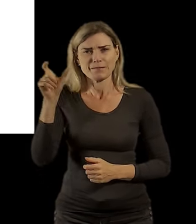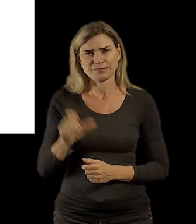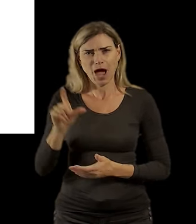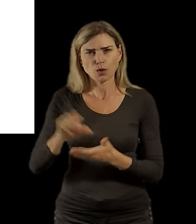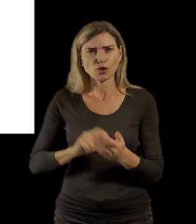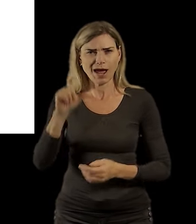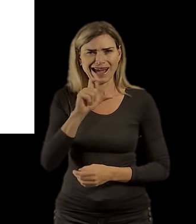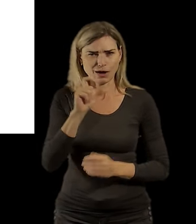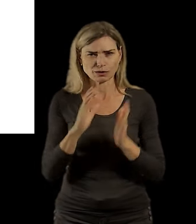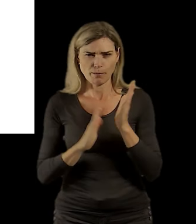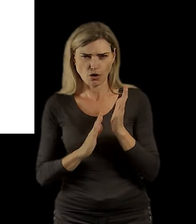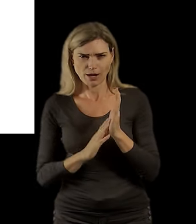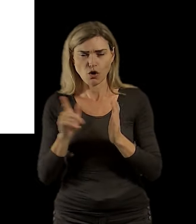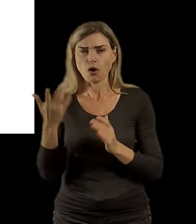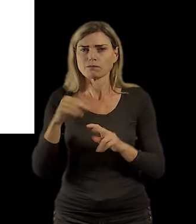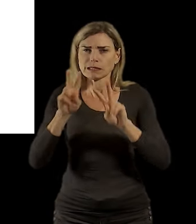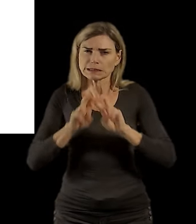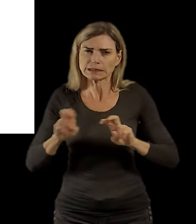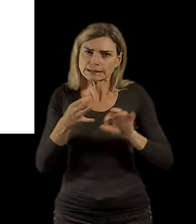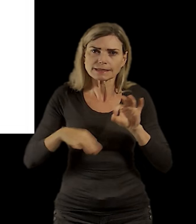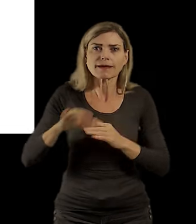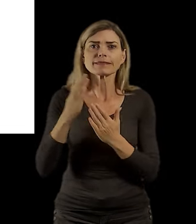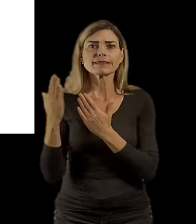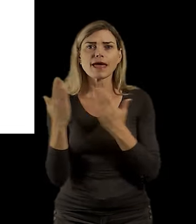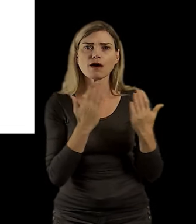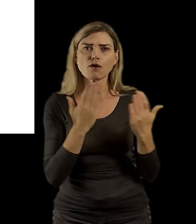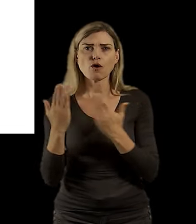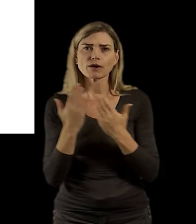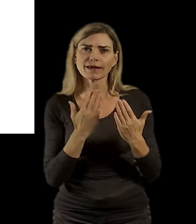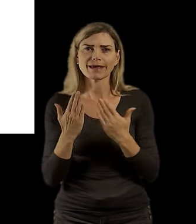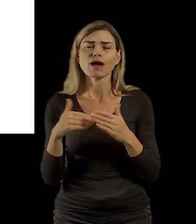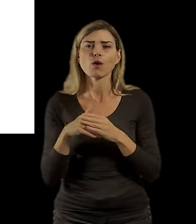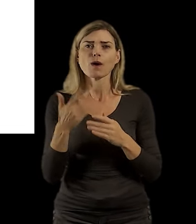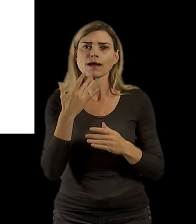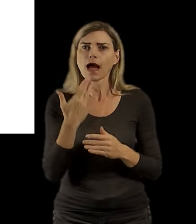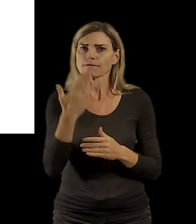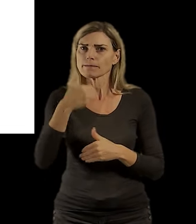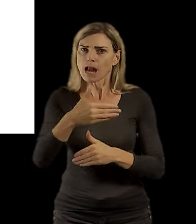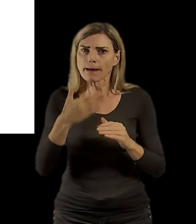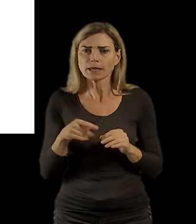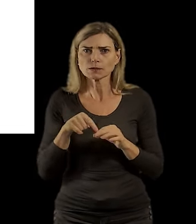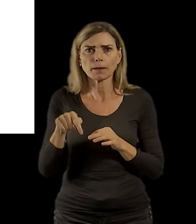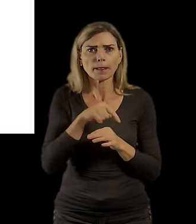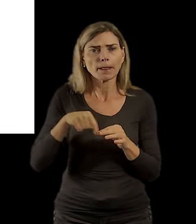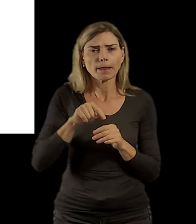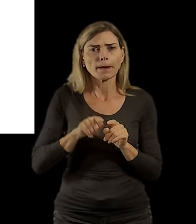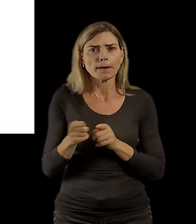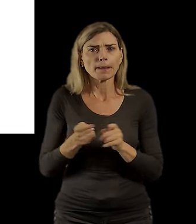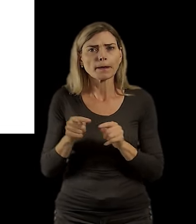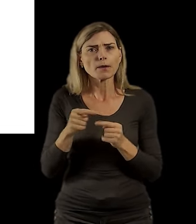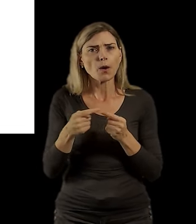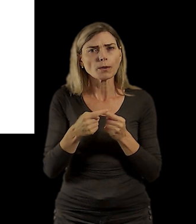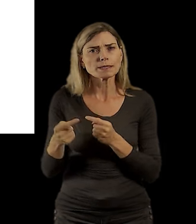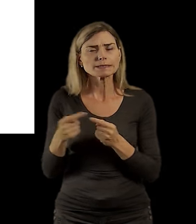rozpracoval tu teorii toho 15 a vlastní praxi toho 15-minutového města a působí v